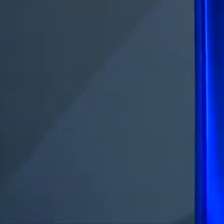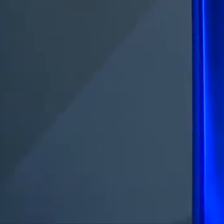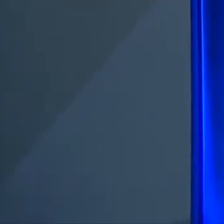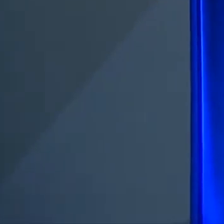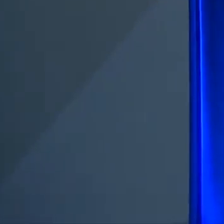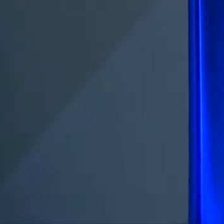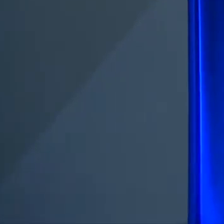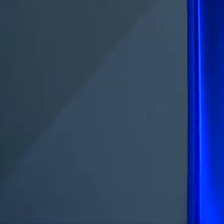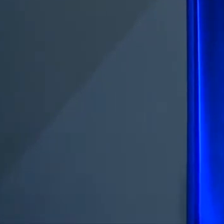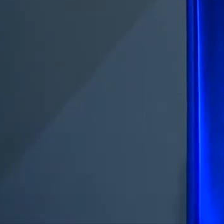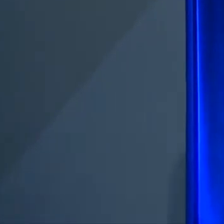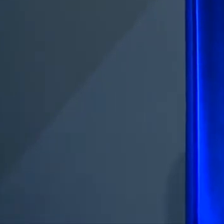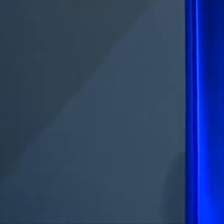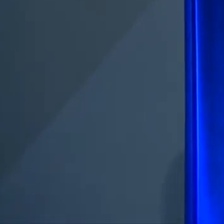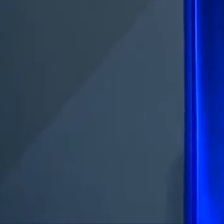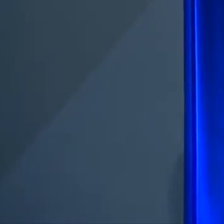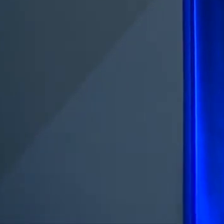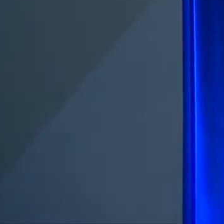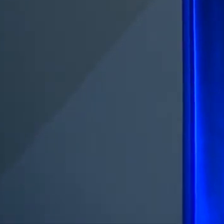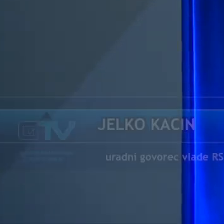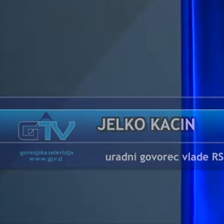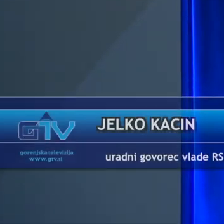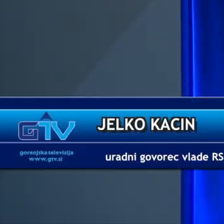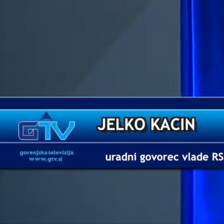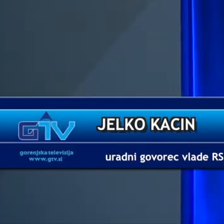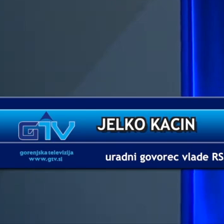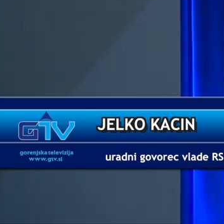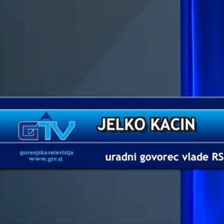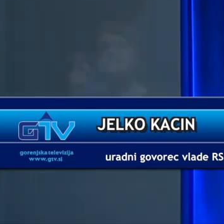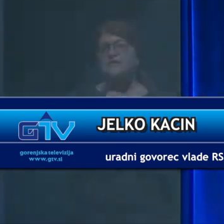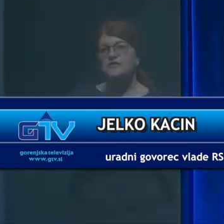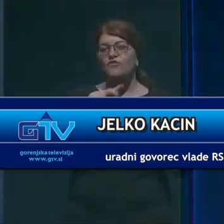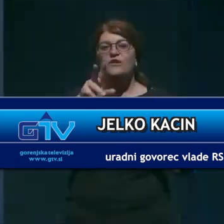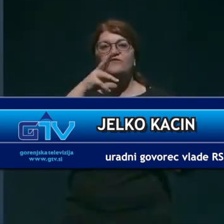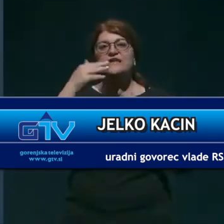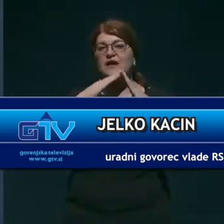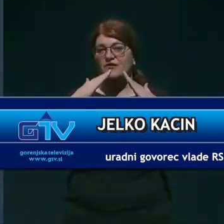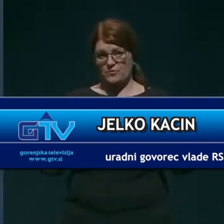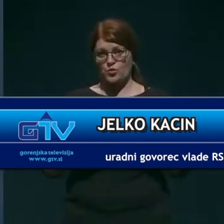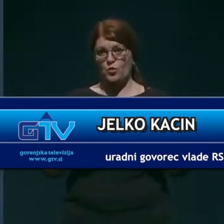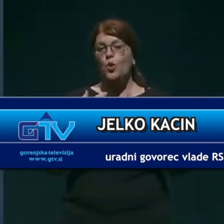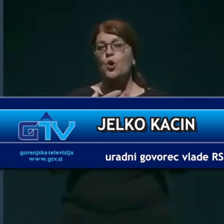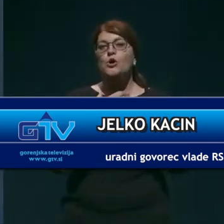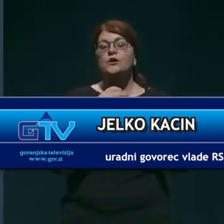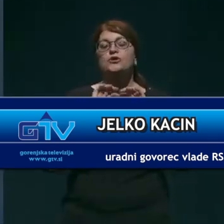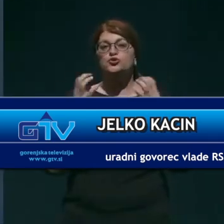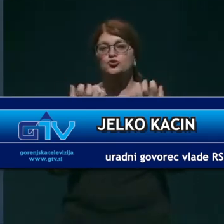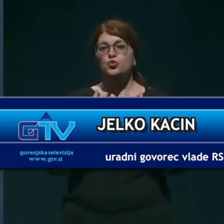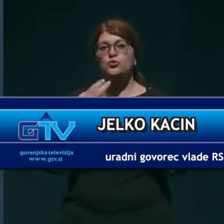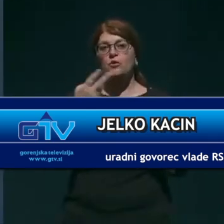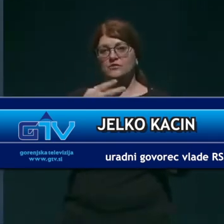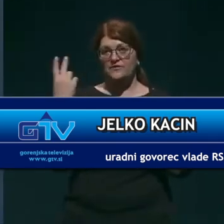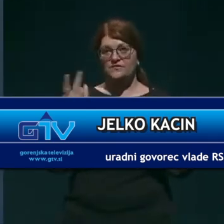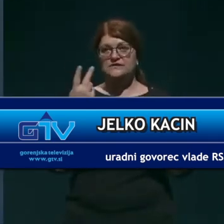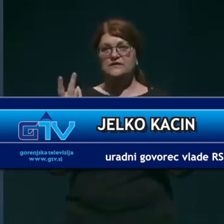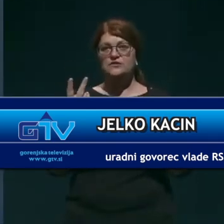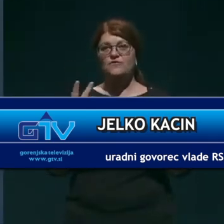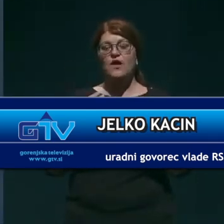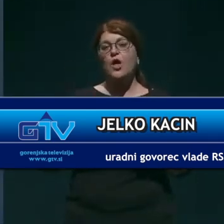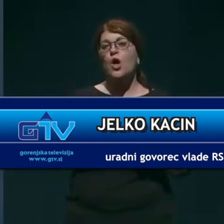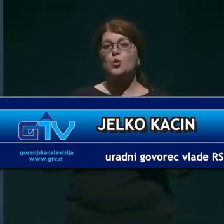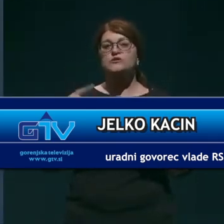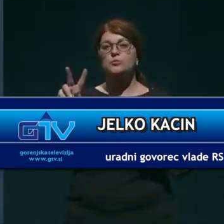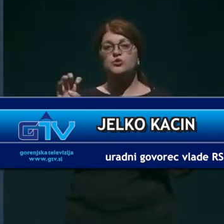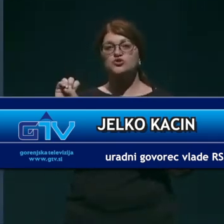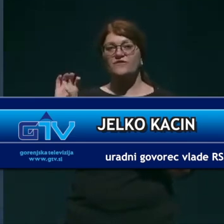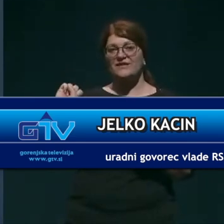Dobar dan, spoštovane gledalke in gledalci, novinari v Cankarjevem domu, studio RTV Slovenija, gospodična Vesna,